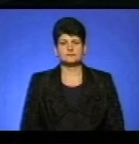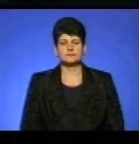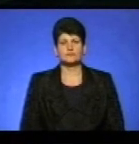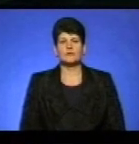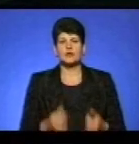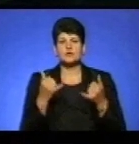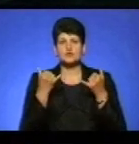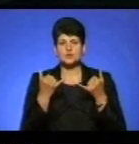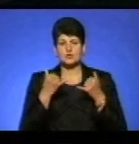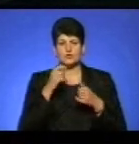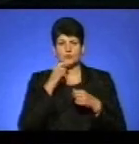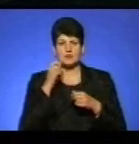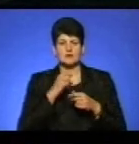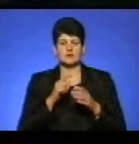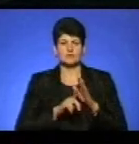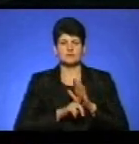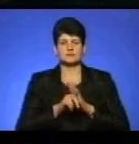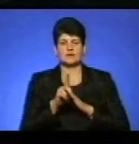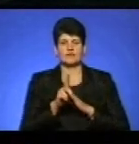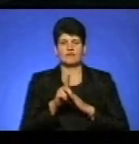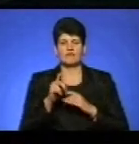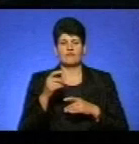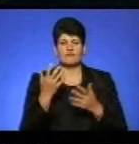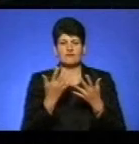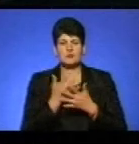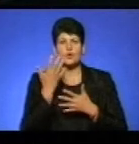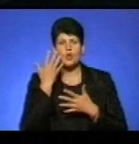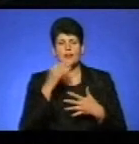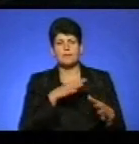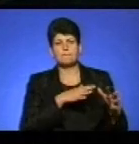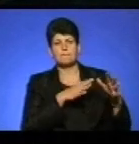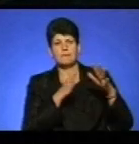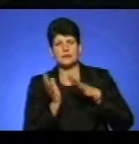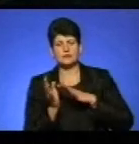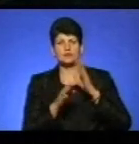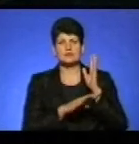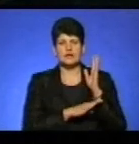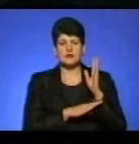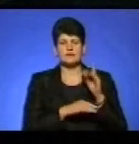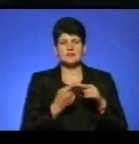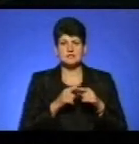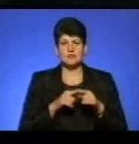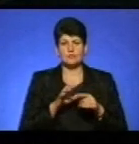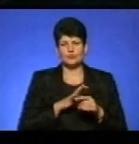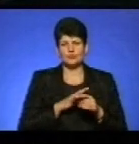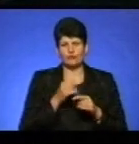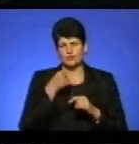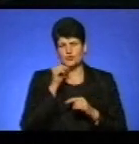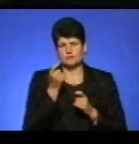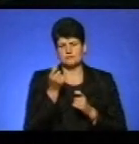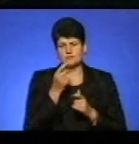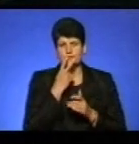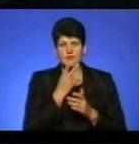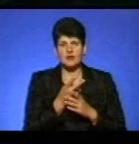Сьогодні в Україні прем'єра фільму «Коли падають дерева». До прем'єрний показ стрічки відбувся у Тернополі вчора. Це перша